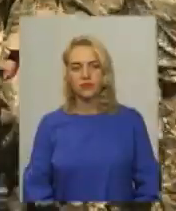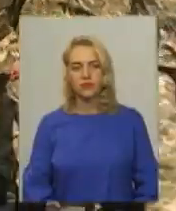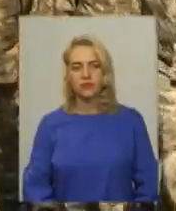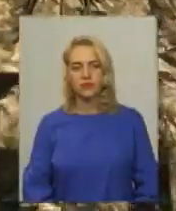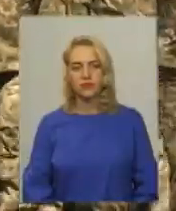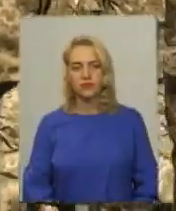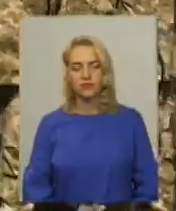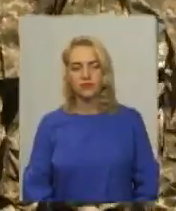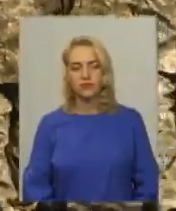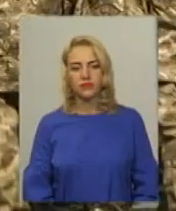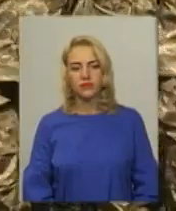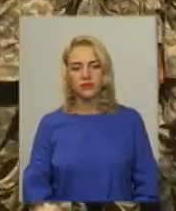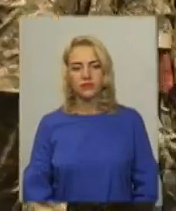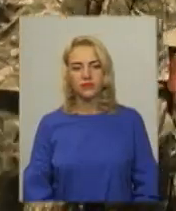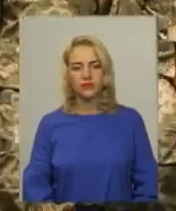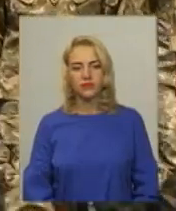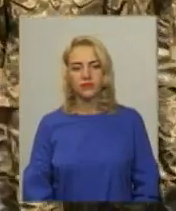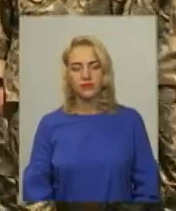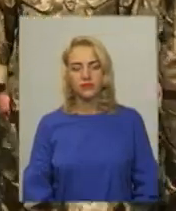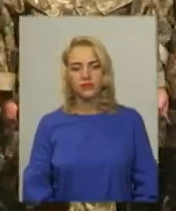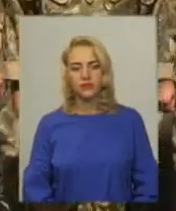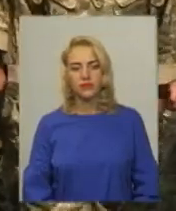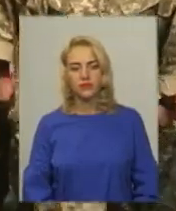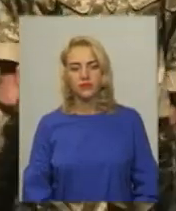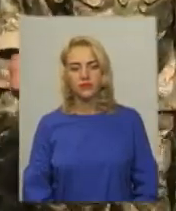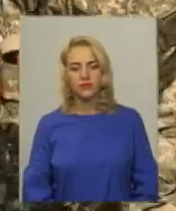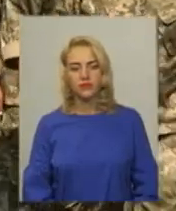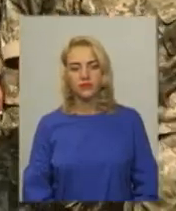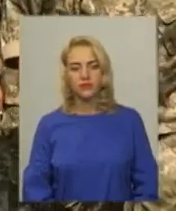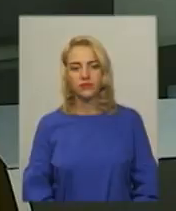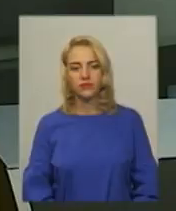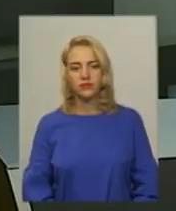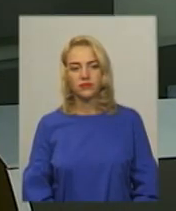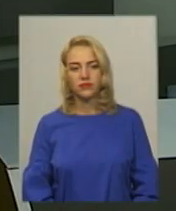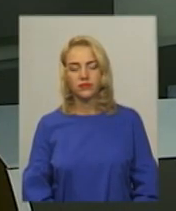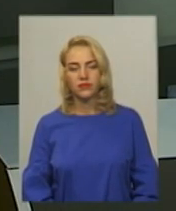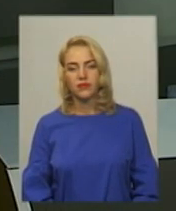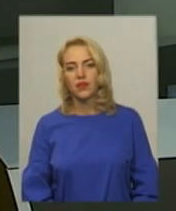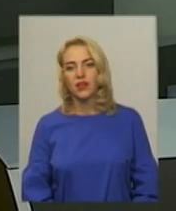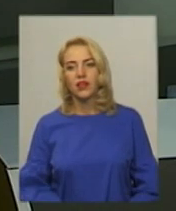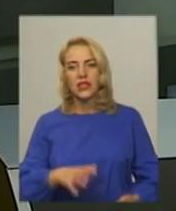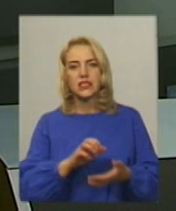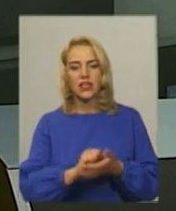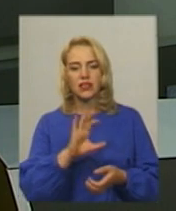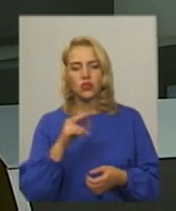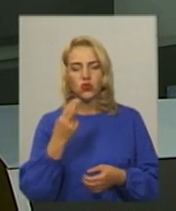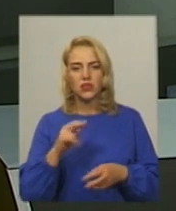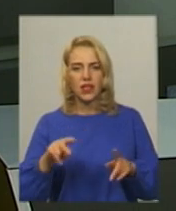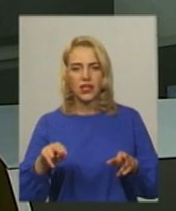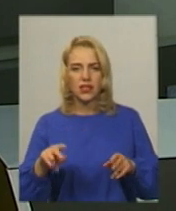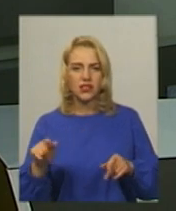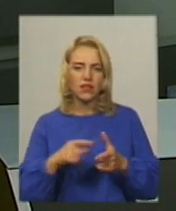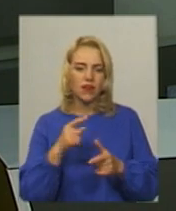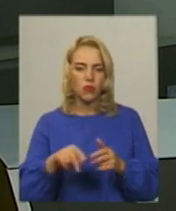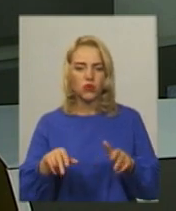Тетяна Ворожцова, Дем'ян Цегольник, новини на Суспільному, Хмельницький Заняття соціальних танців або ж